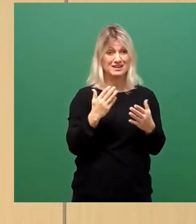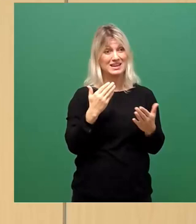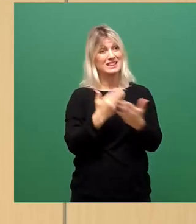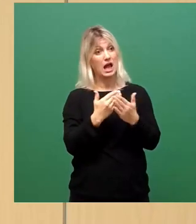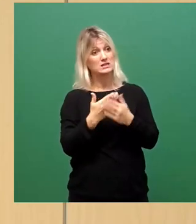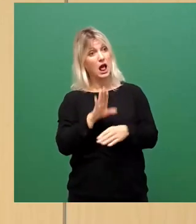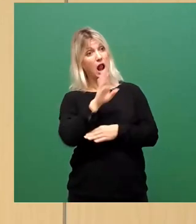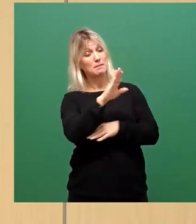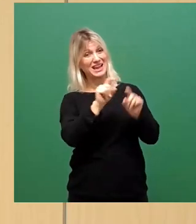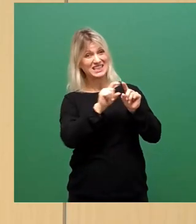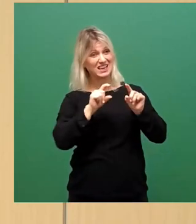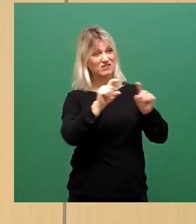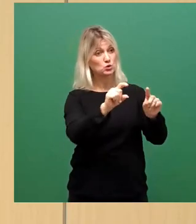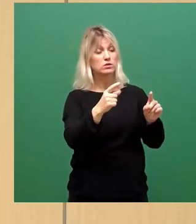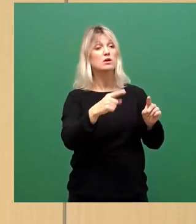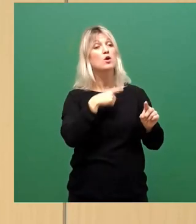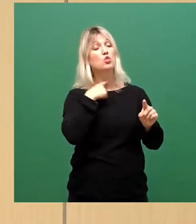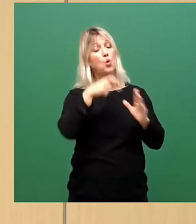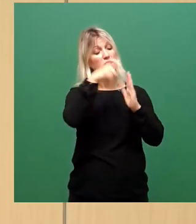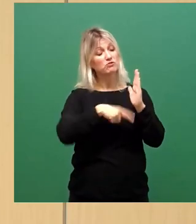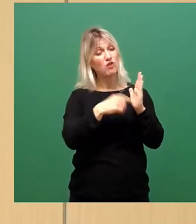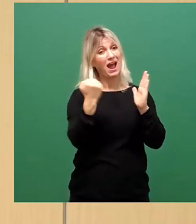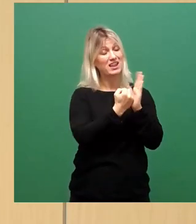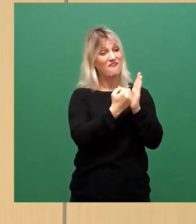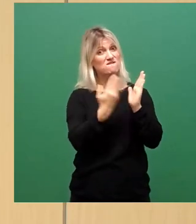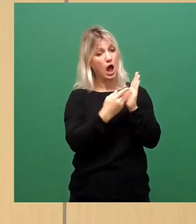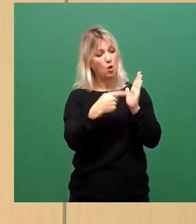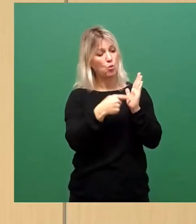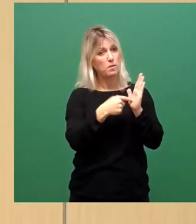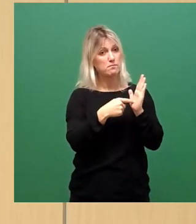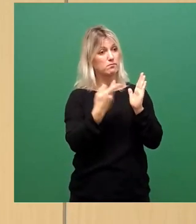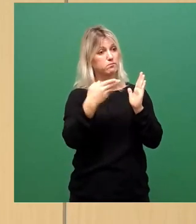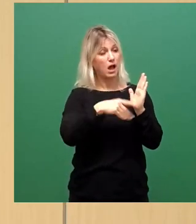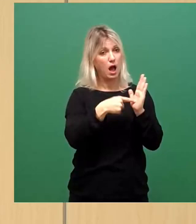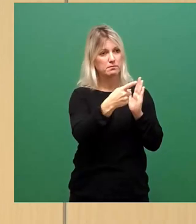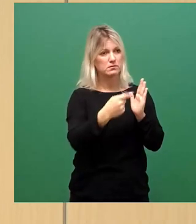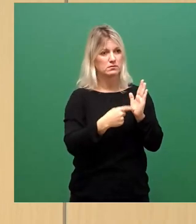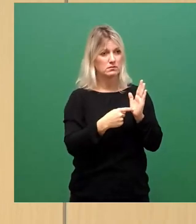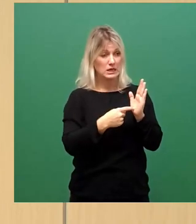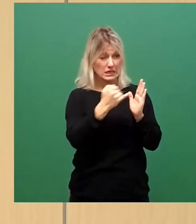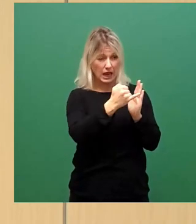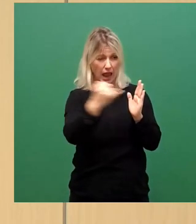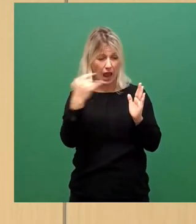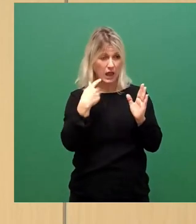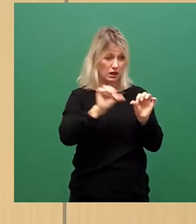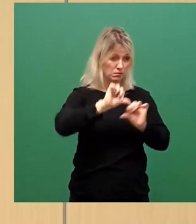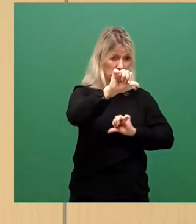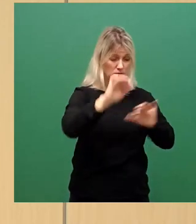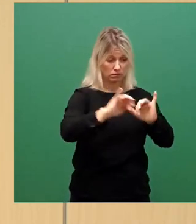den Totenschein, und weshalb er ausgestellt ist, weshalb er gestorben ist, da muss ich jeden obduzieren. Hochgradiger Unsinn.